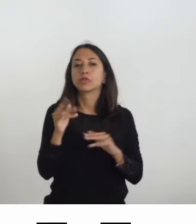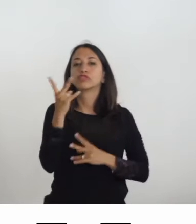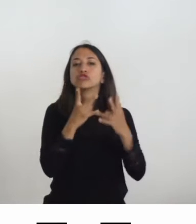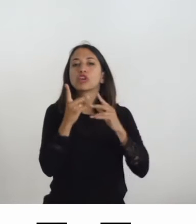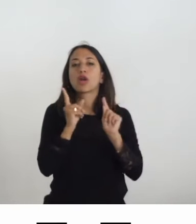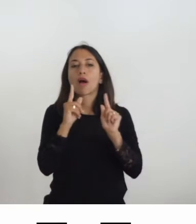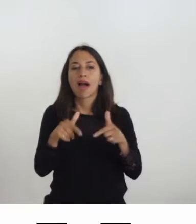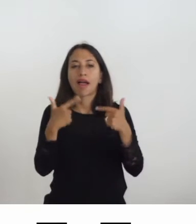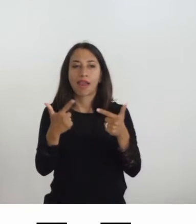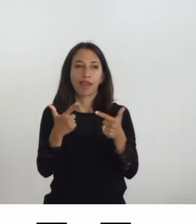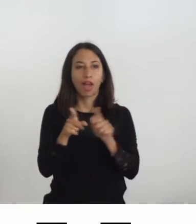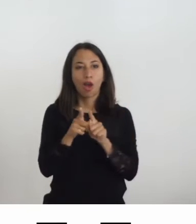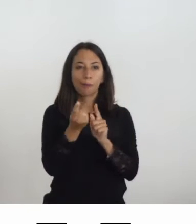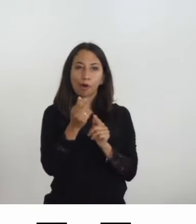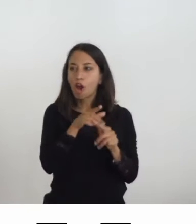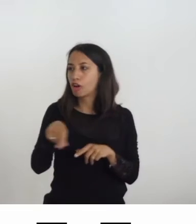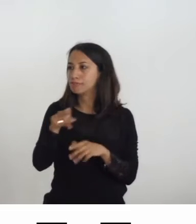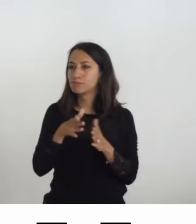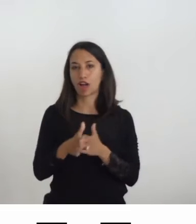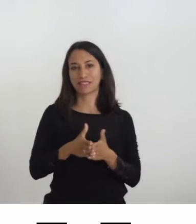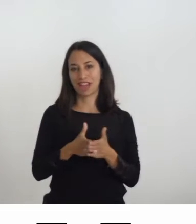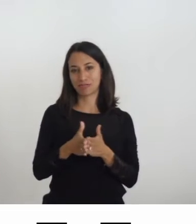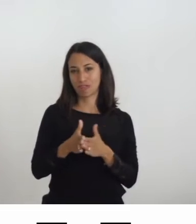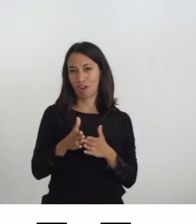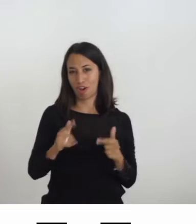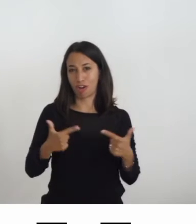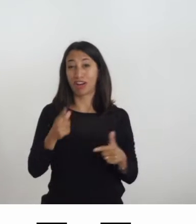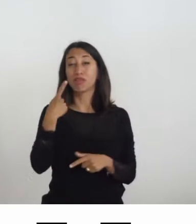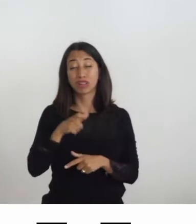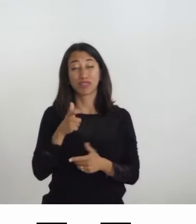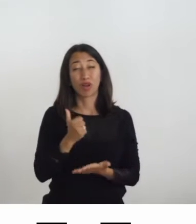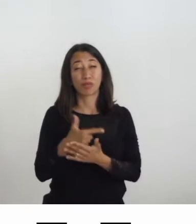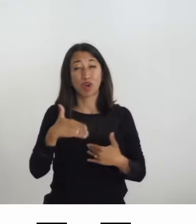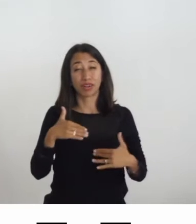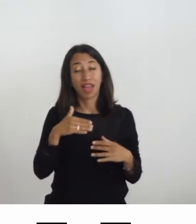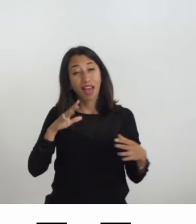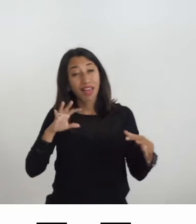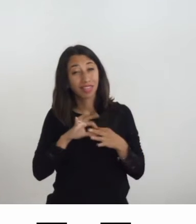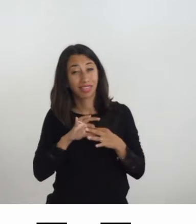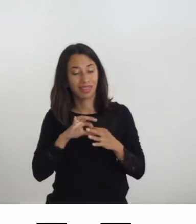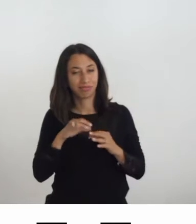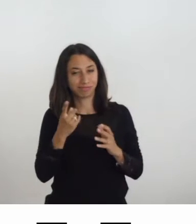importante occuparsi di accessibilità all'arte e alla cultura fornendo alcuni dati,